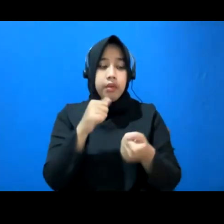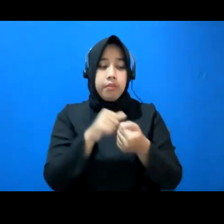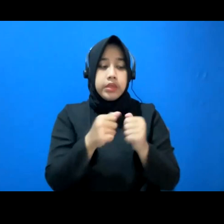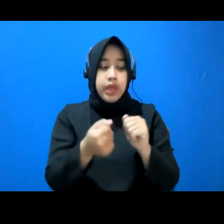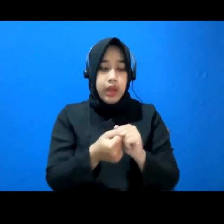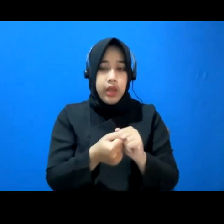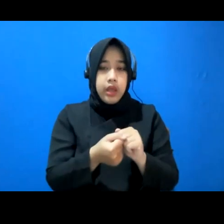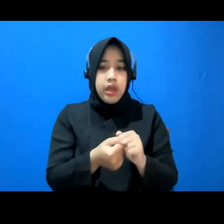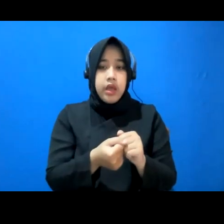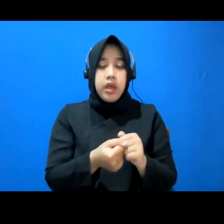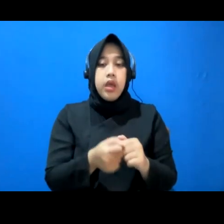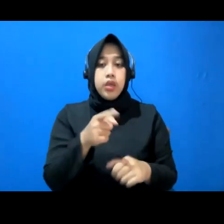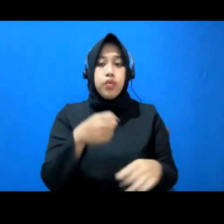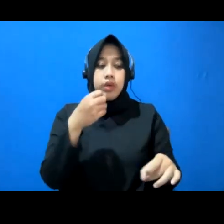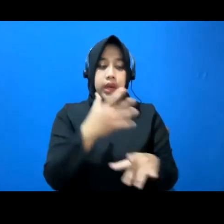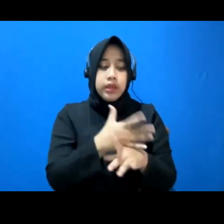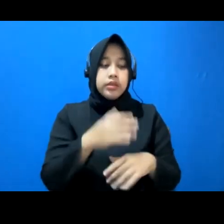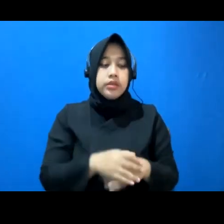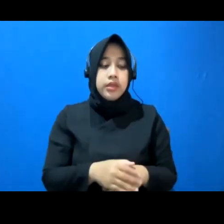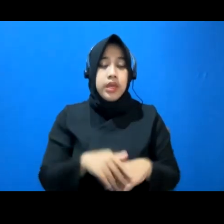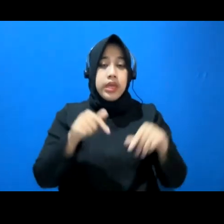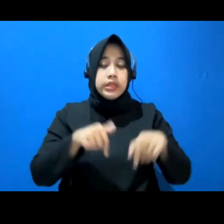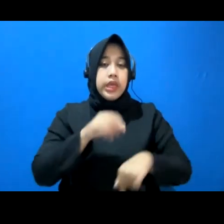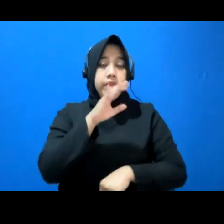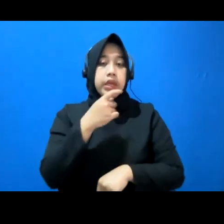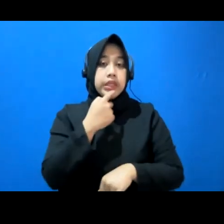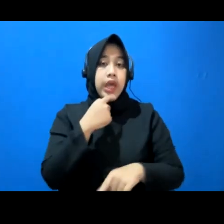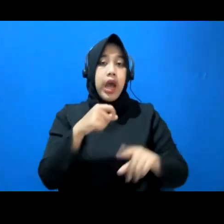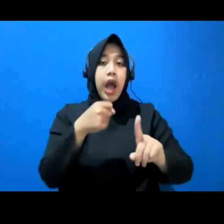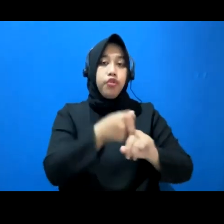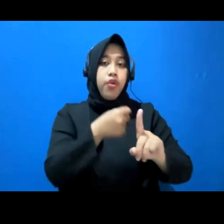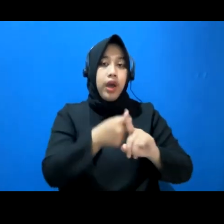gratis. Sekarang saya bicara soal advokatnya.